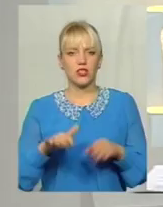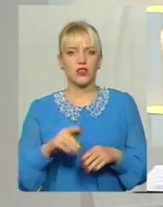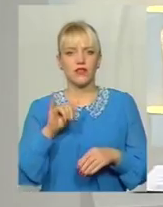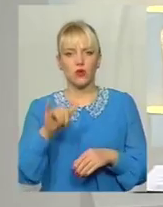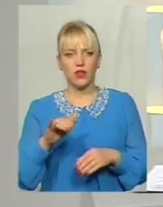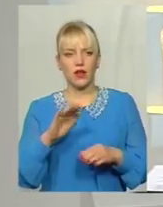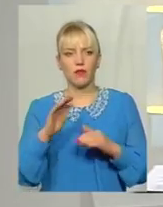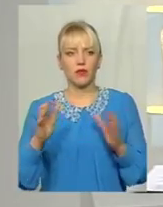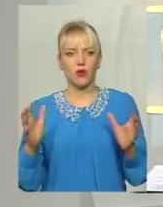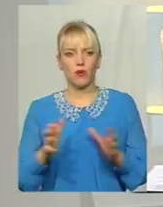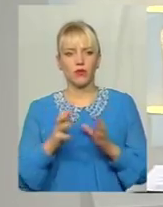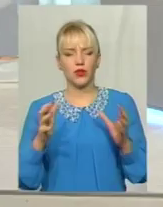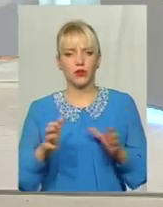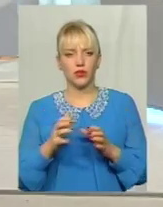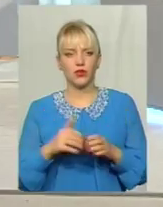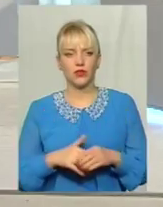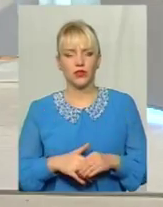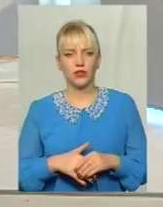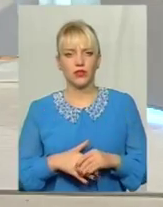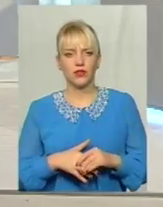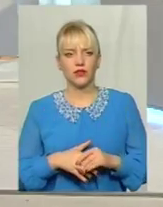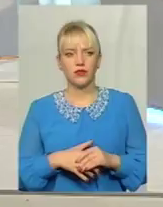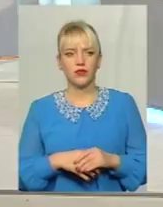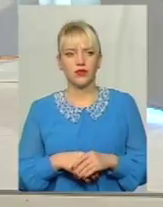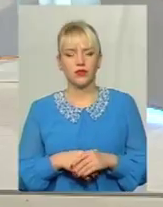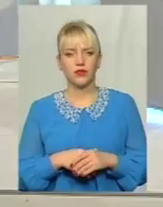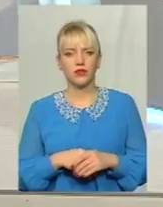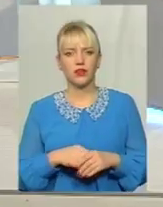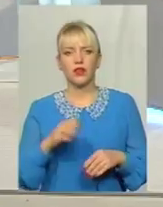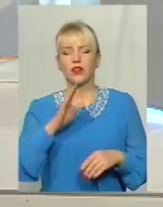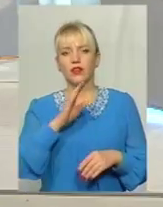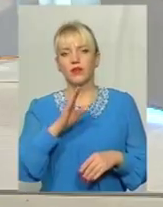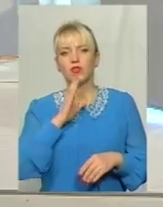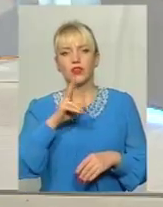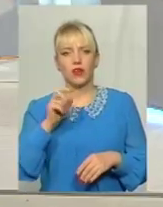Або ж, або в нас є дзвінок Добрий вечір вечора